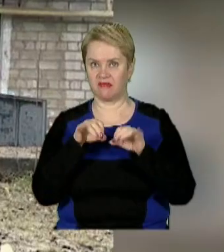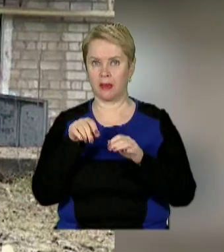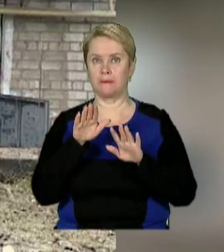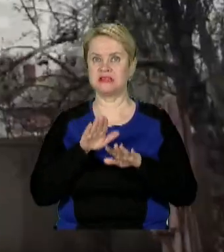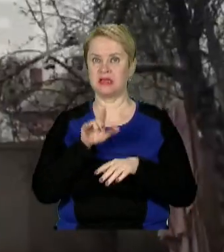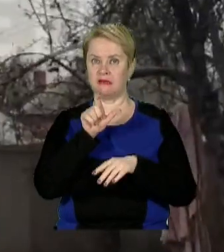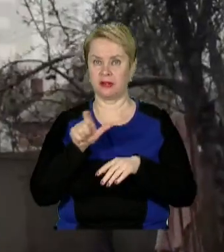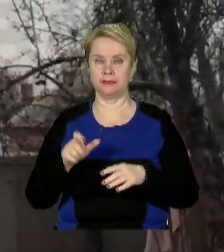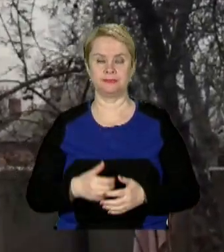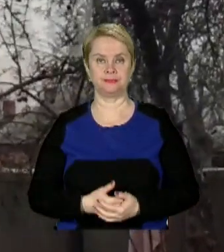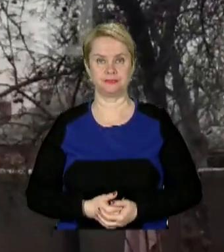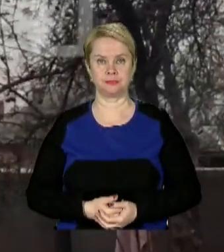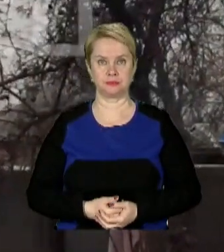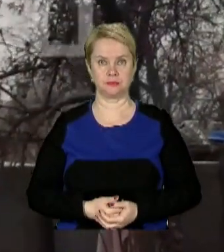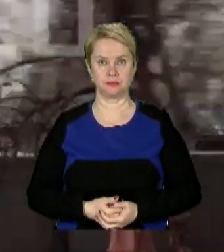місцевих.